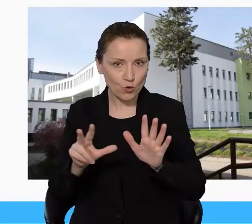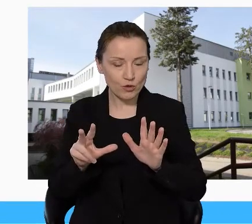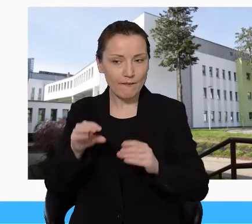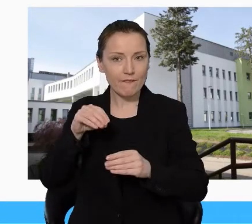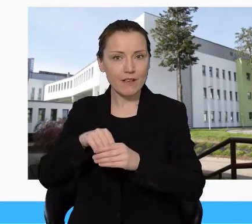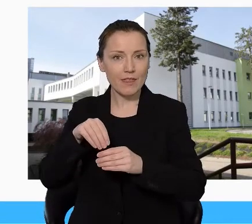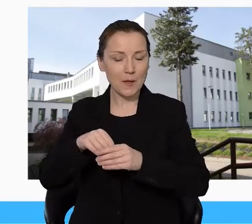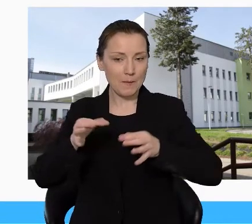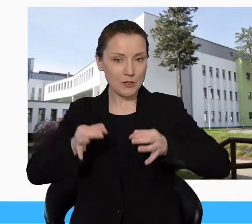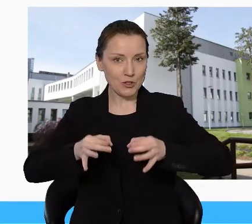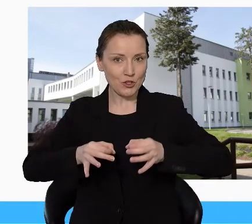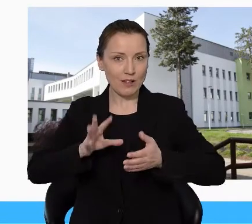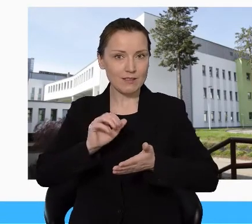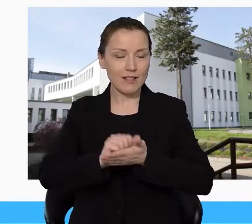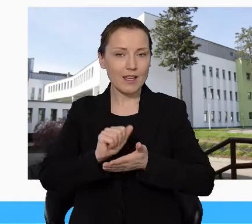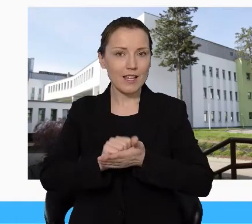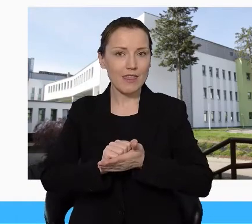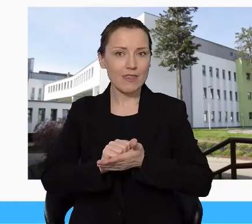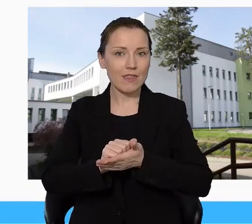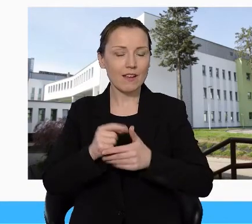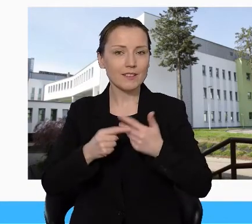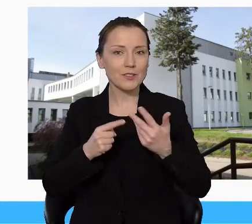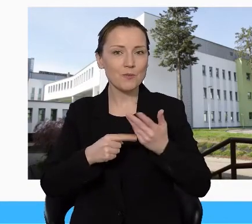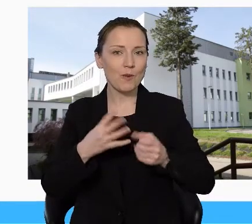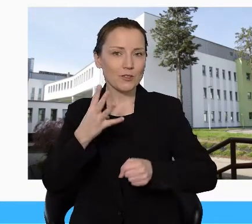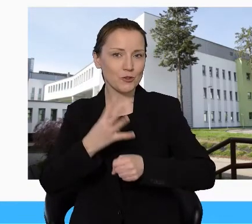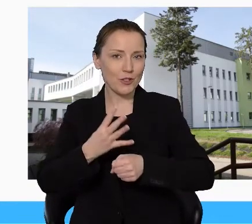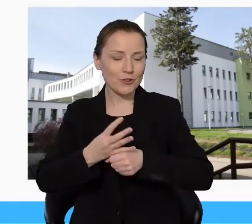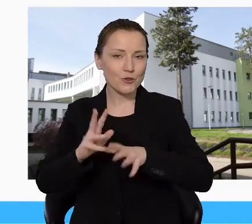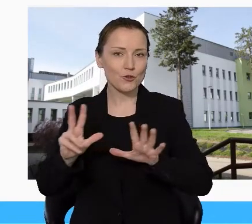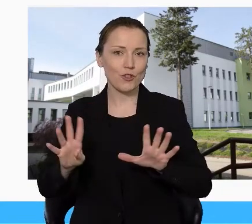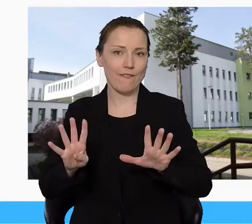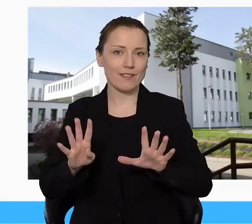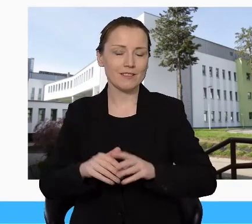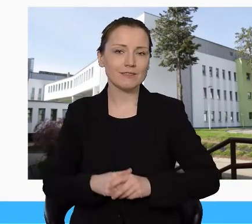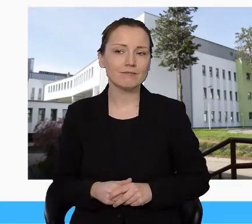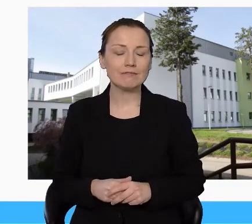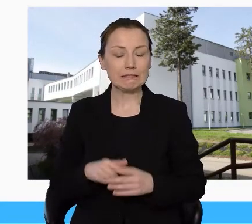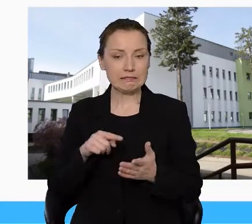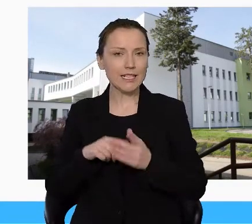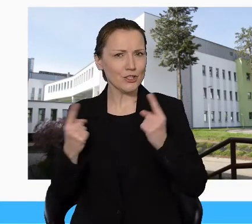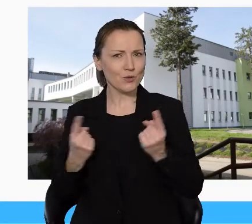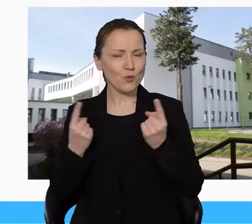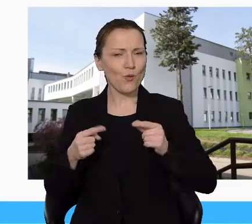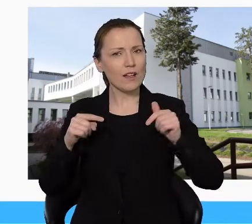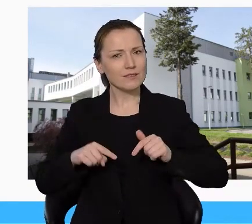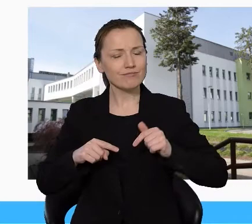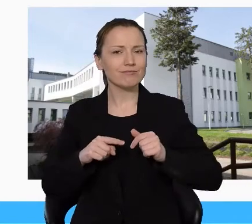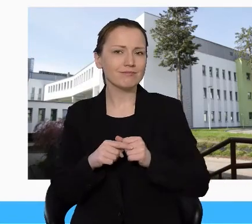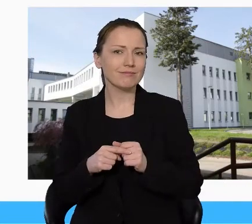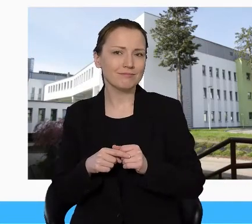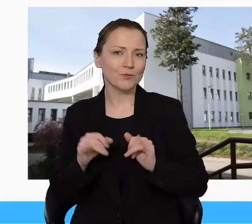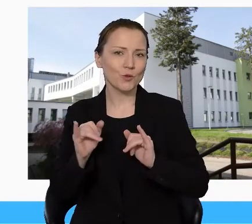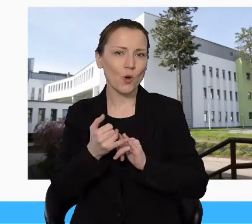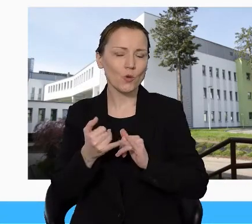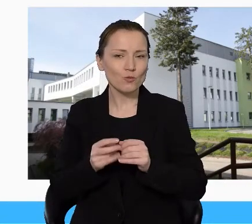tego dzisiaj rano było zajętych 49, a więc tak wygląda sytuacja, jeżeli chodzi o dostęp